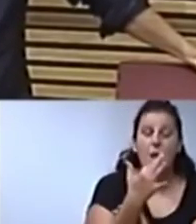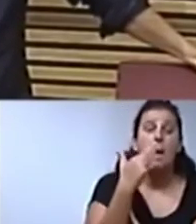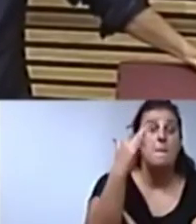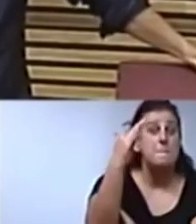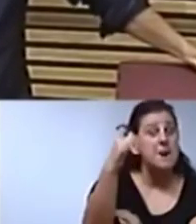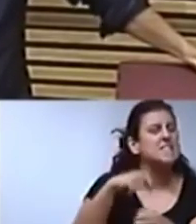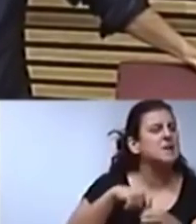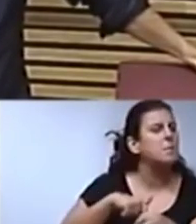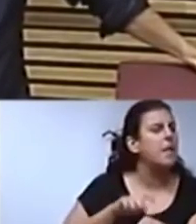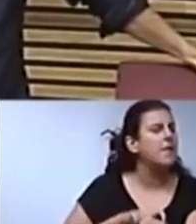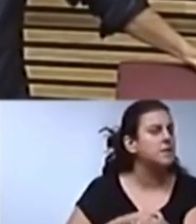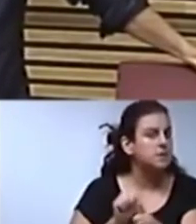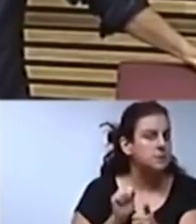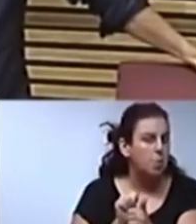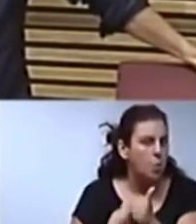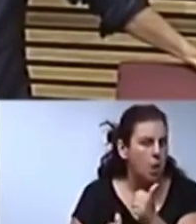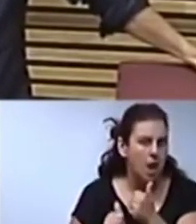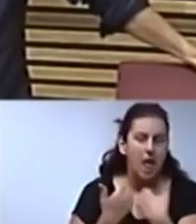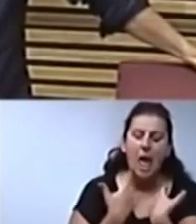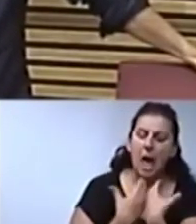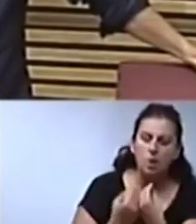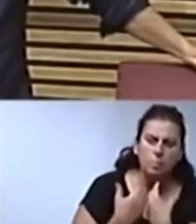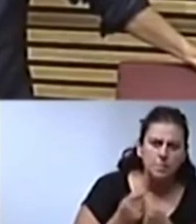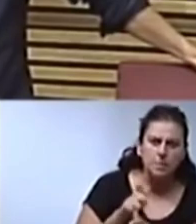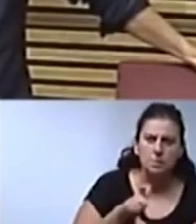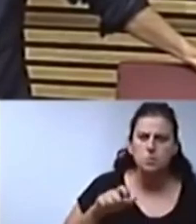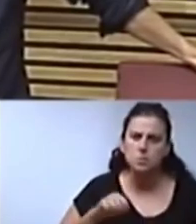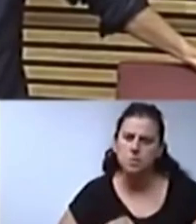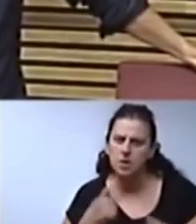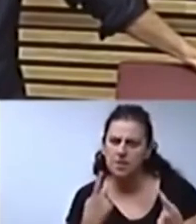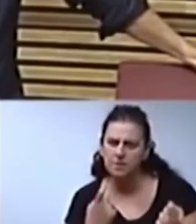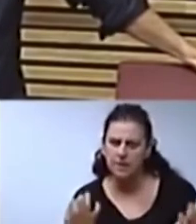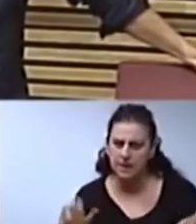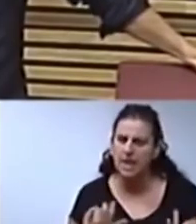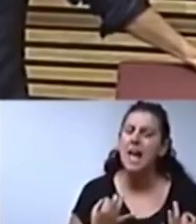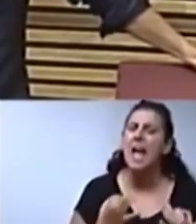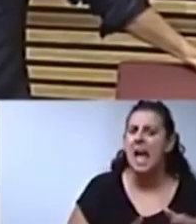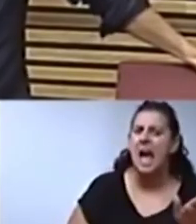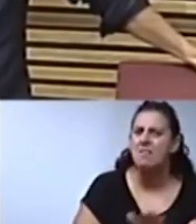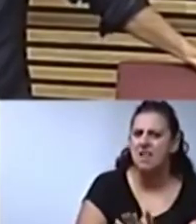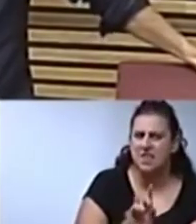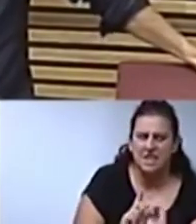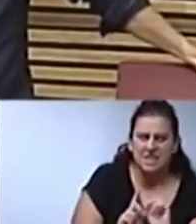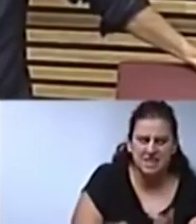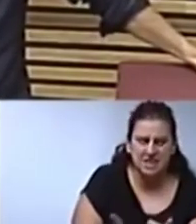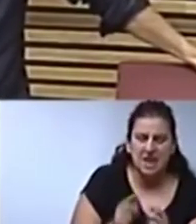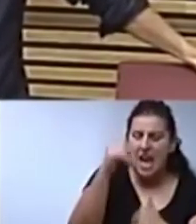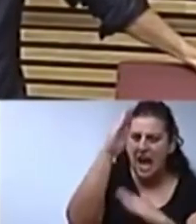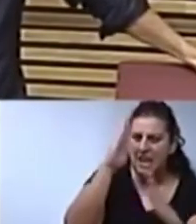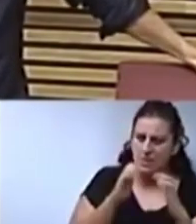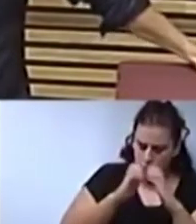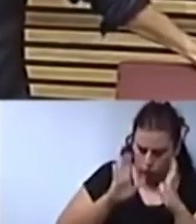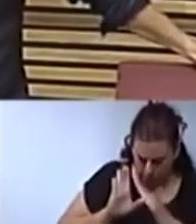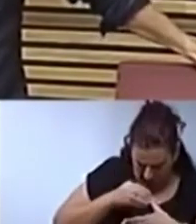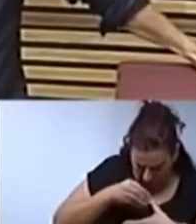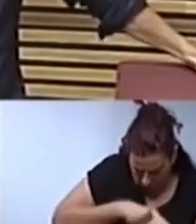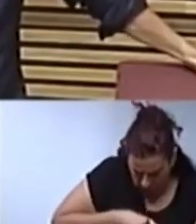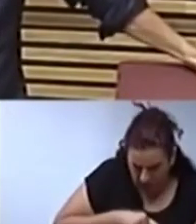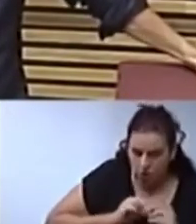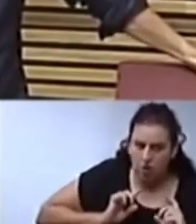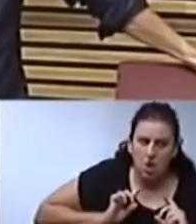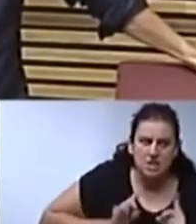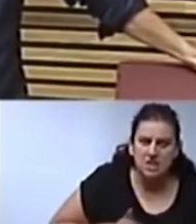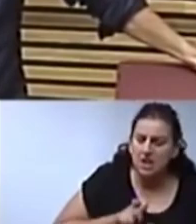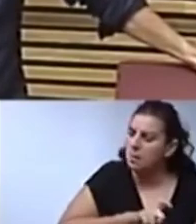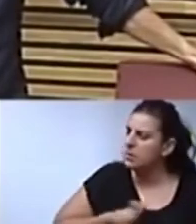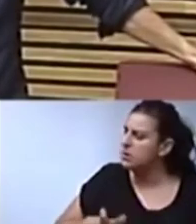tipus de places, quin tipus d'acompanyament a les persones majors. Hem d'avançar, sí, en l'atenció domiciliària. Hem d'avançar, sí, en